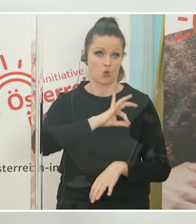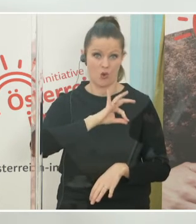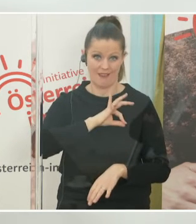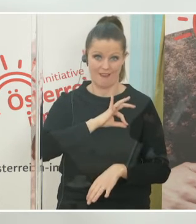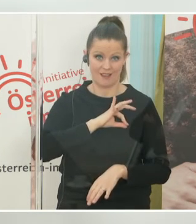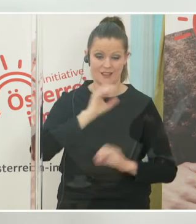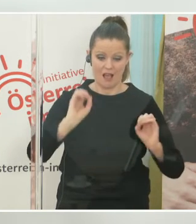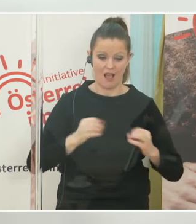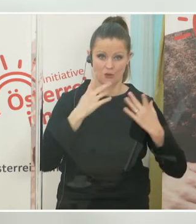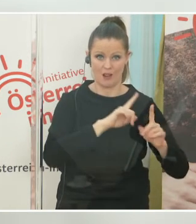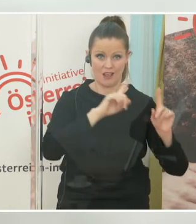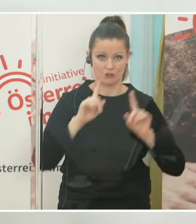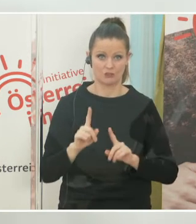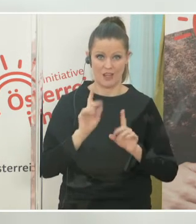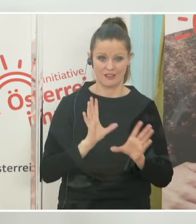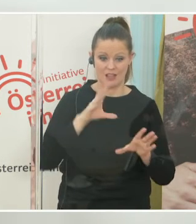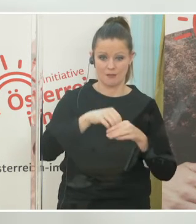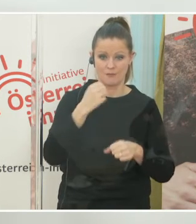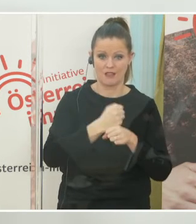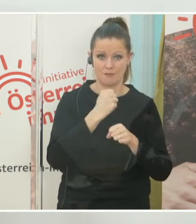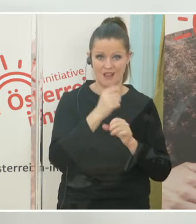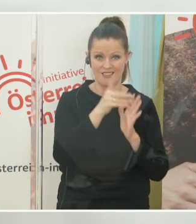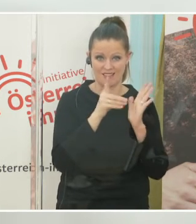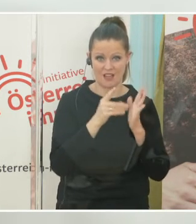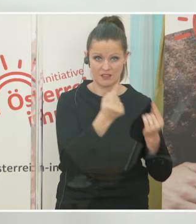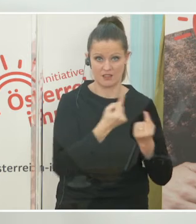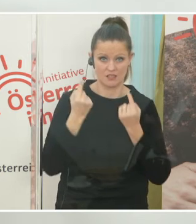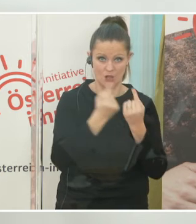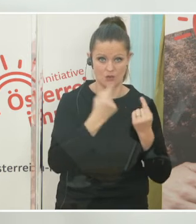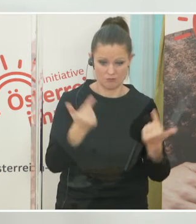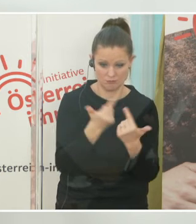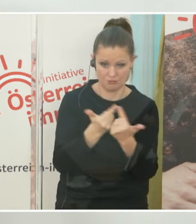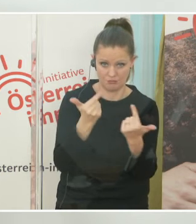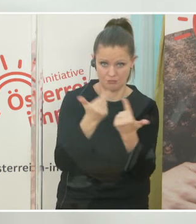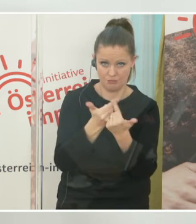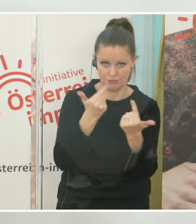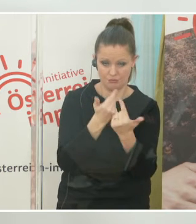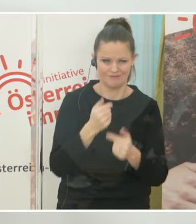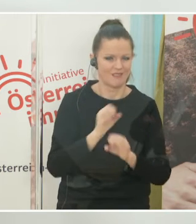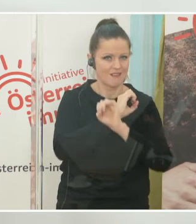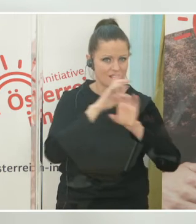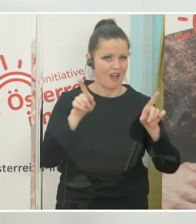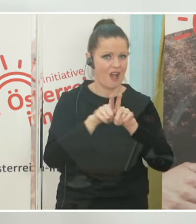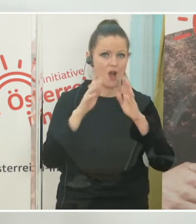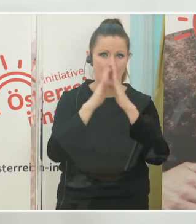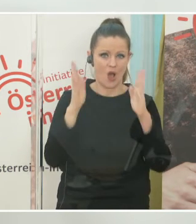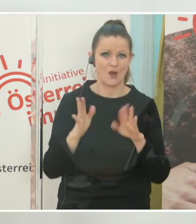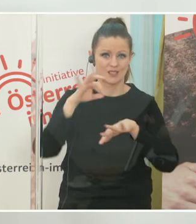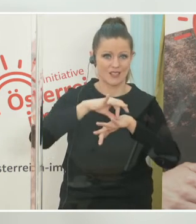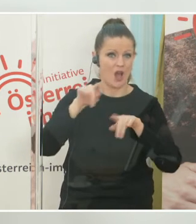Dinge sozusagen darlegen, vor allem was also die Datenlage betrifft. Es ist vollkommen klar, dass auch bei den Hausärzten noch